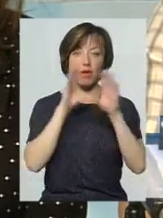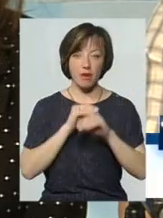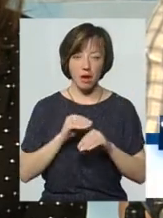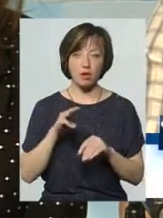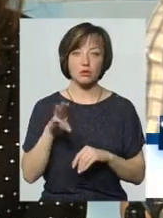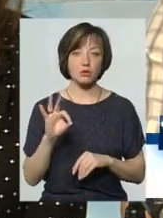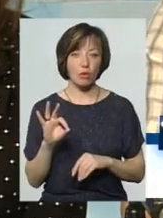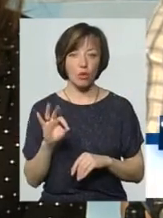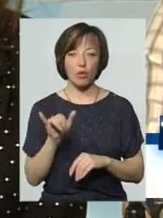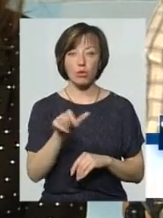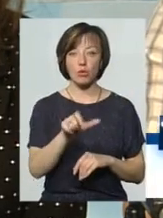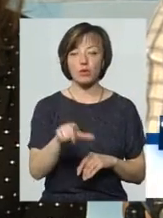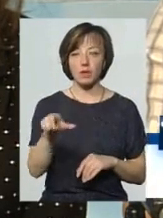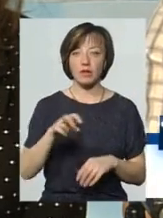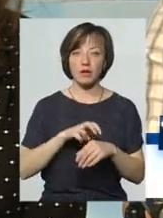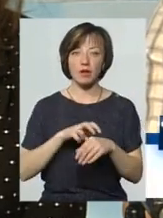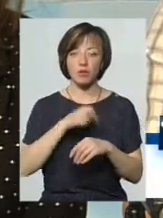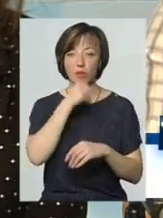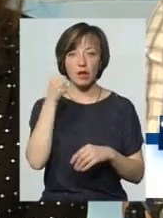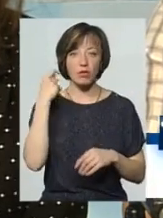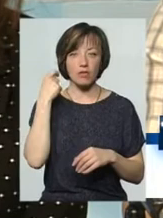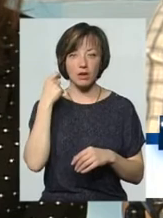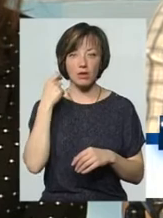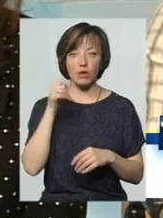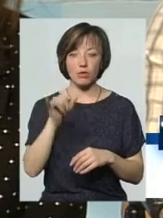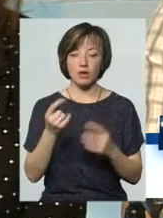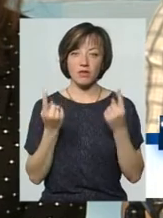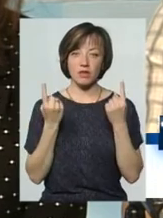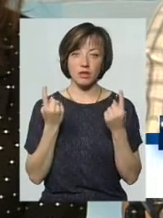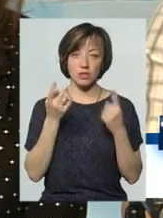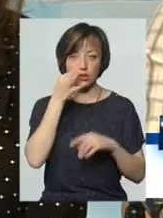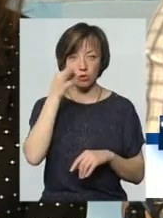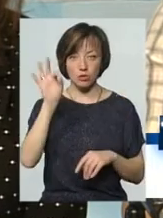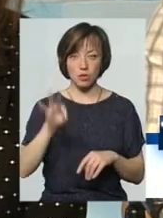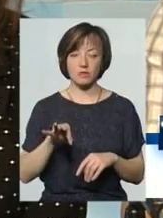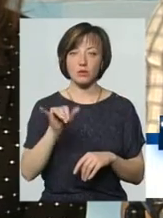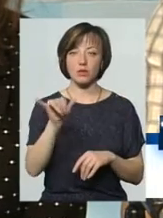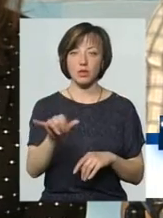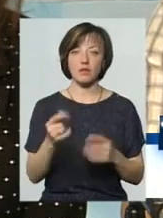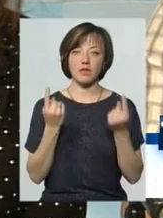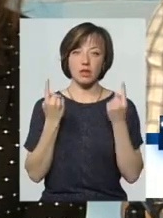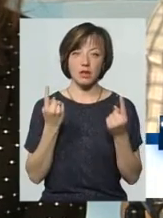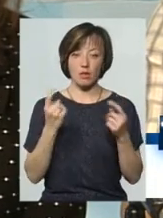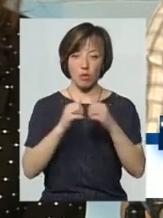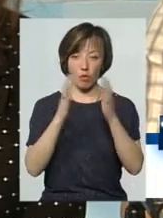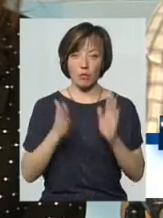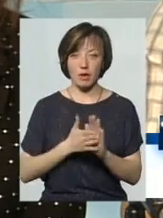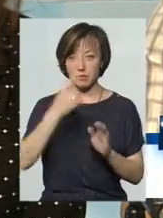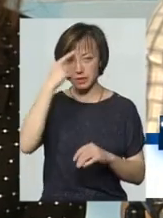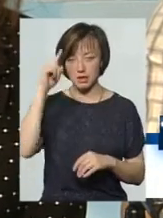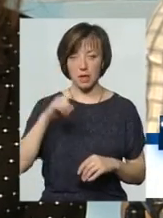то в людей, в лікарів похилого віку в них величезний досвід, в них великий об'єм знань.